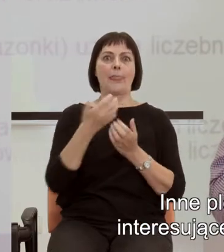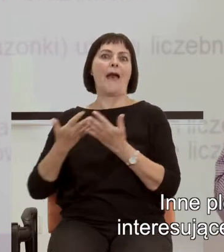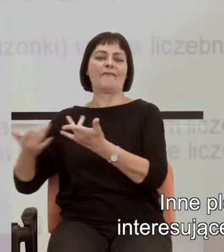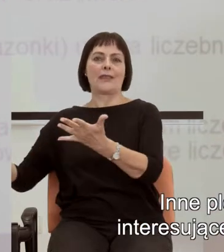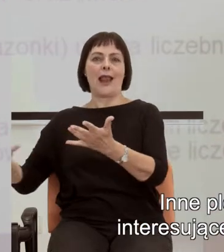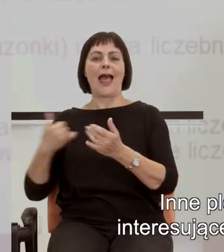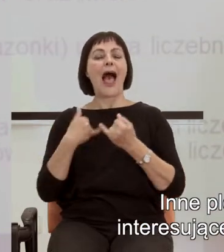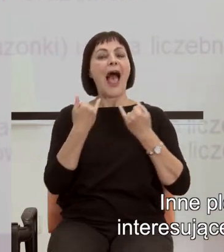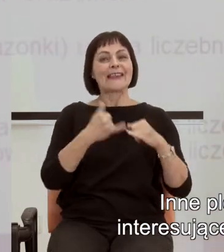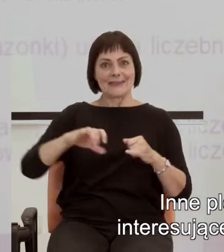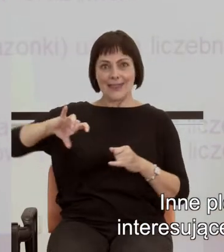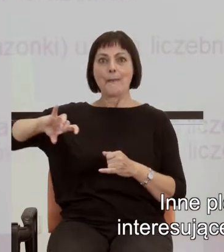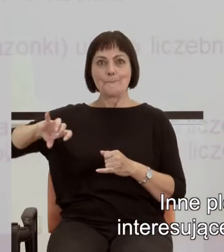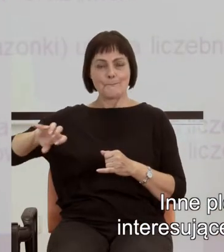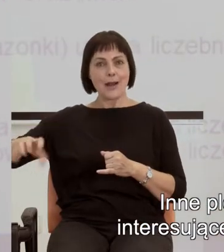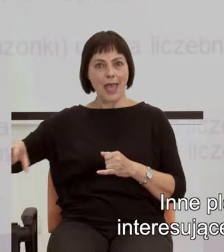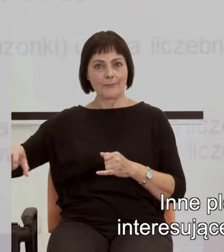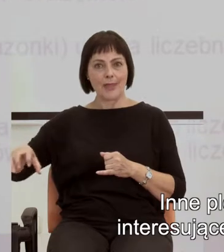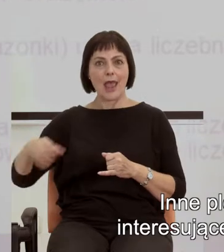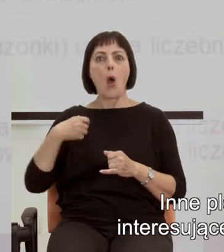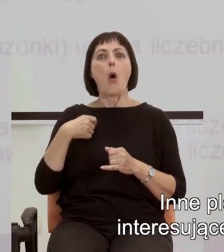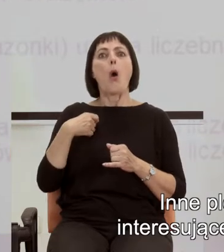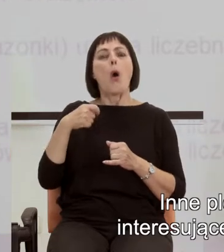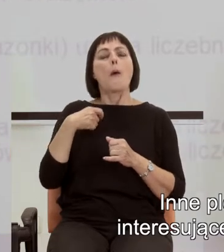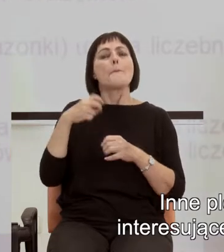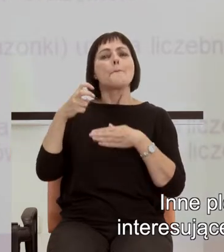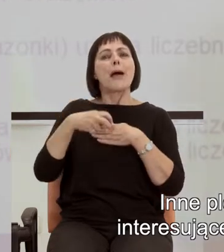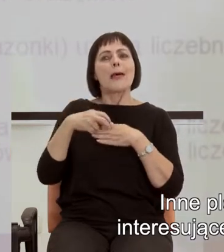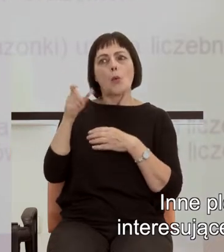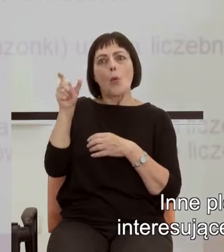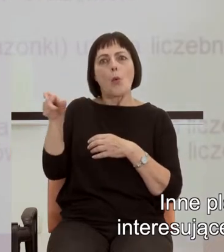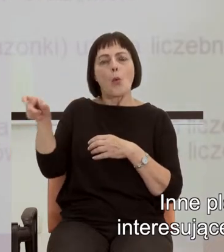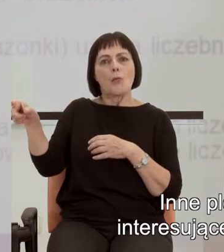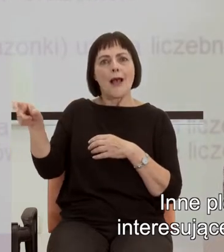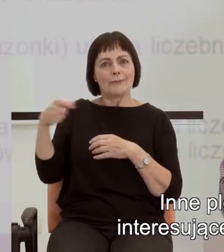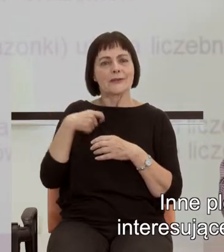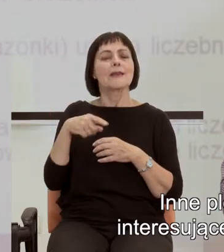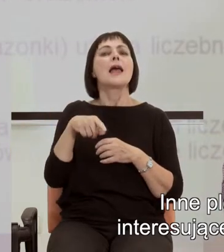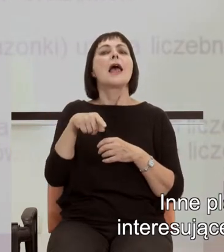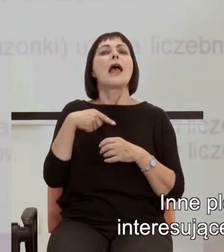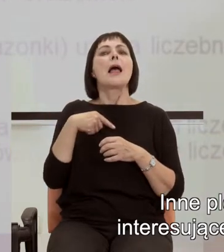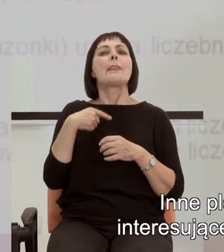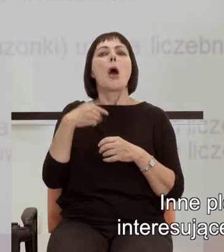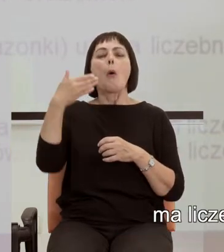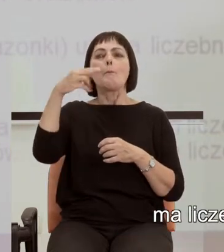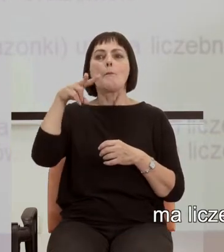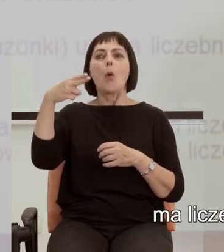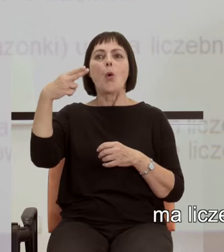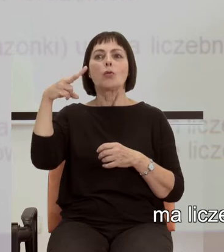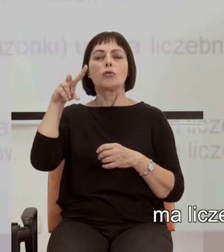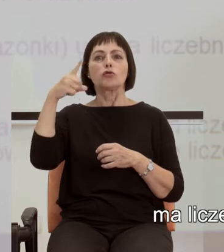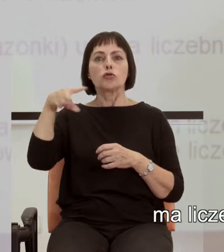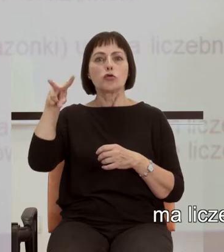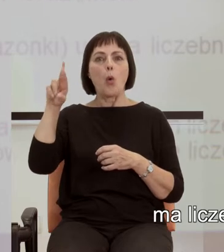badane przez osoby interesujące się źródłami naszej matematyki, munduruku, ma